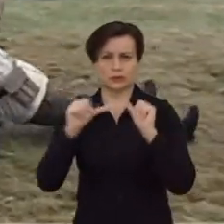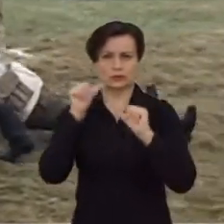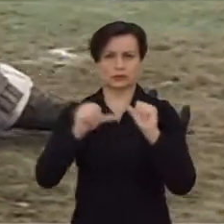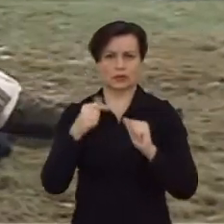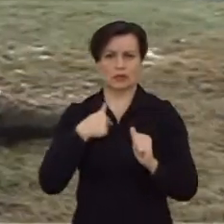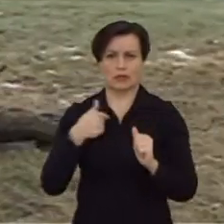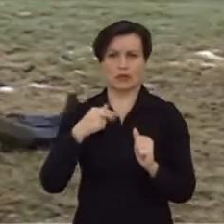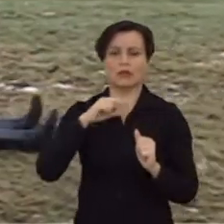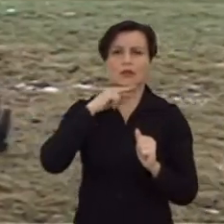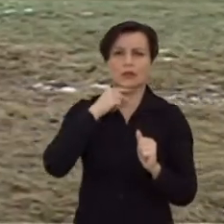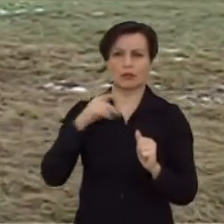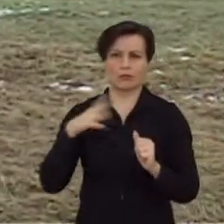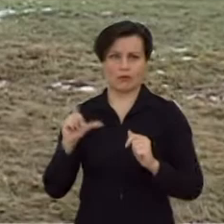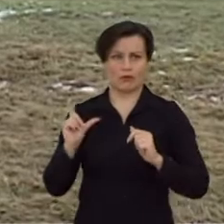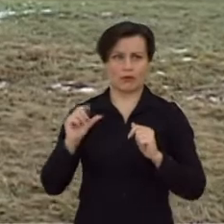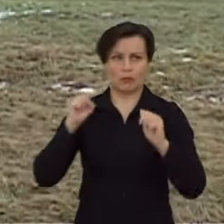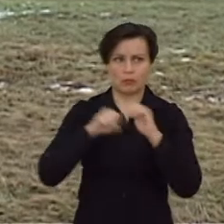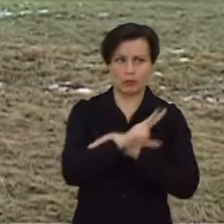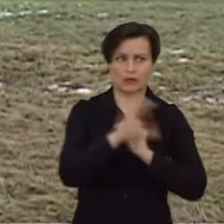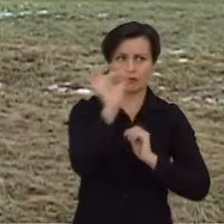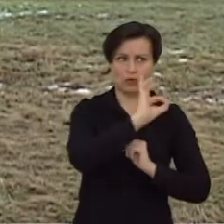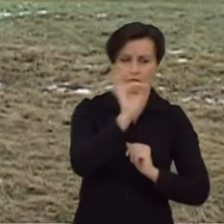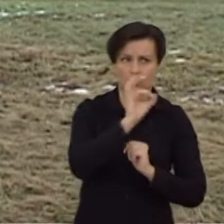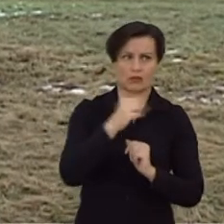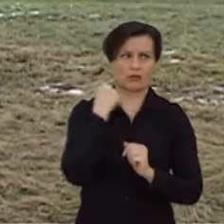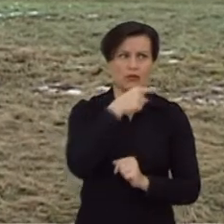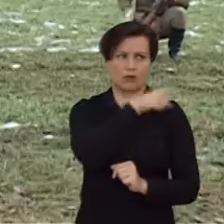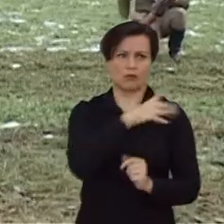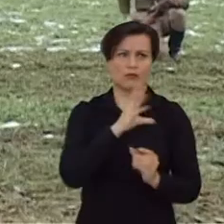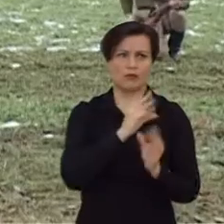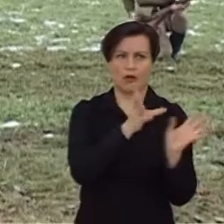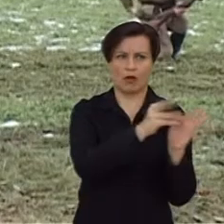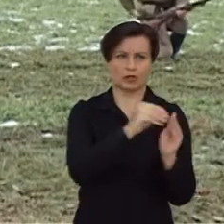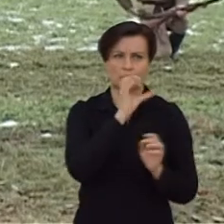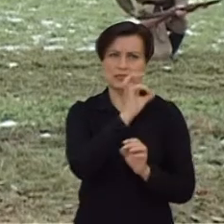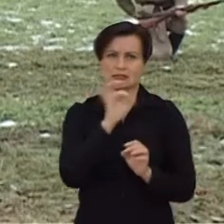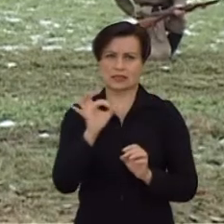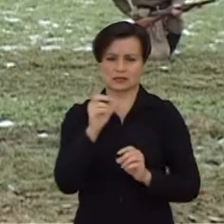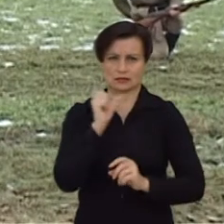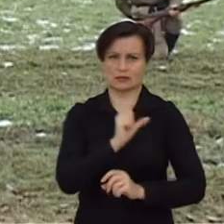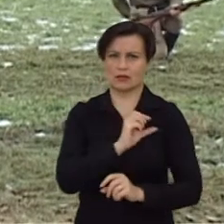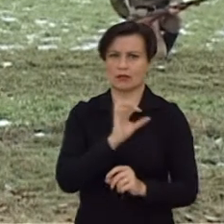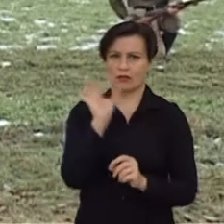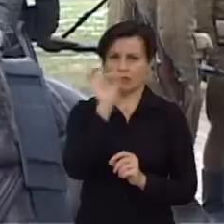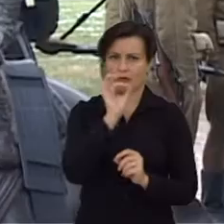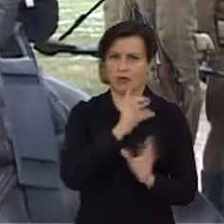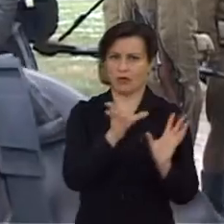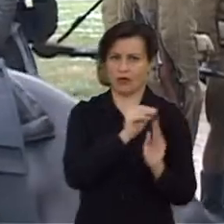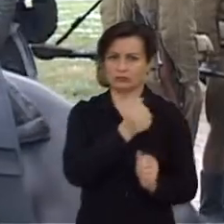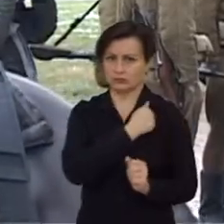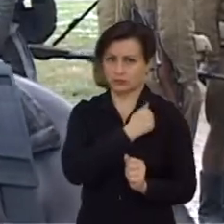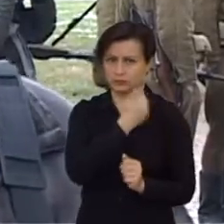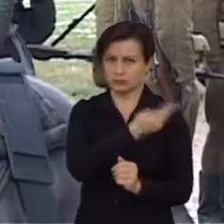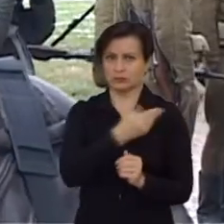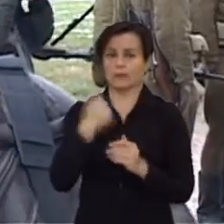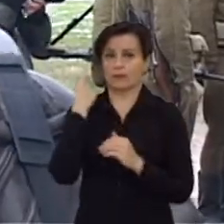Pasitraukis, ten buvau prisidirbęs su vokiečiais, viškės es tarnavo. Numėtė desantą vokiečiai prie